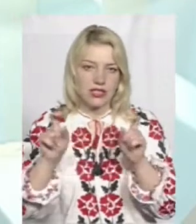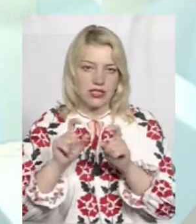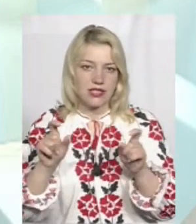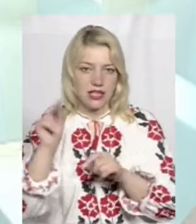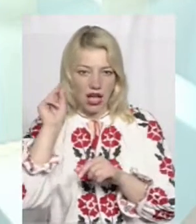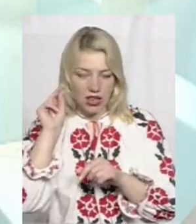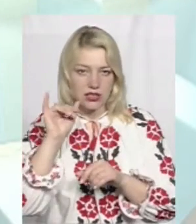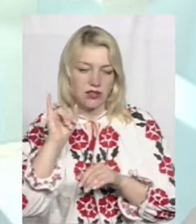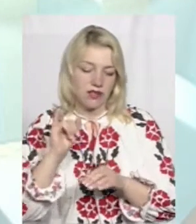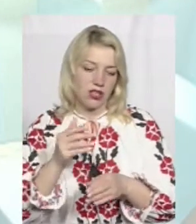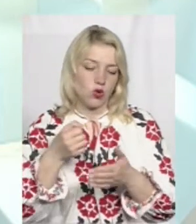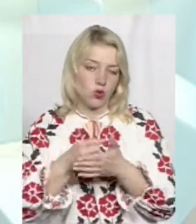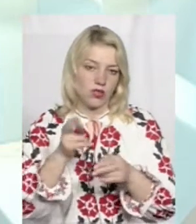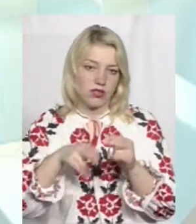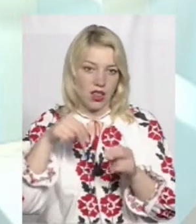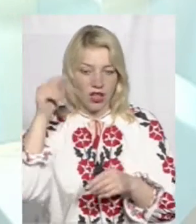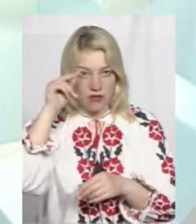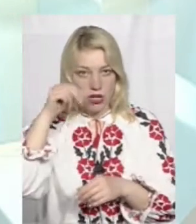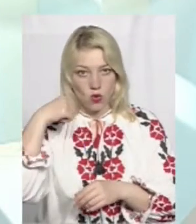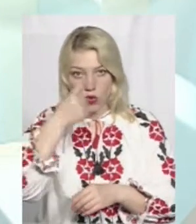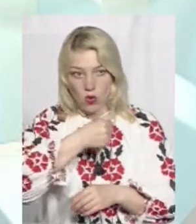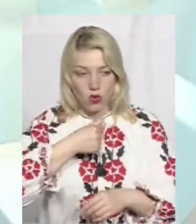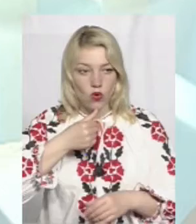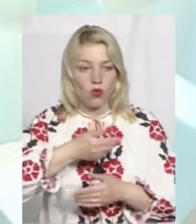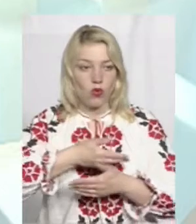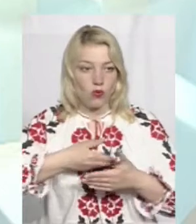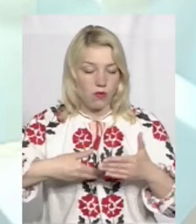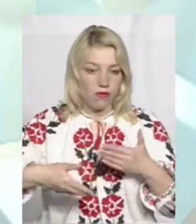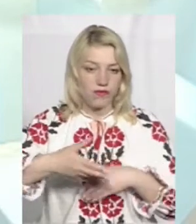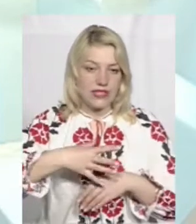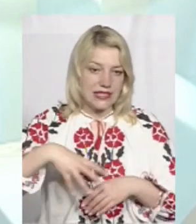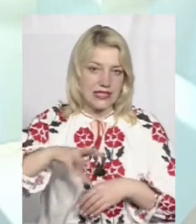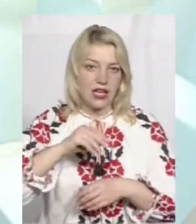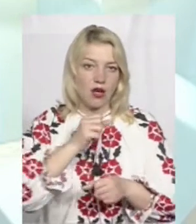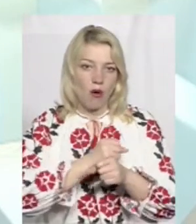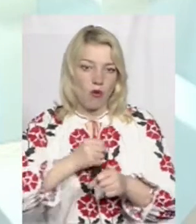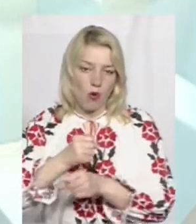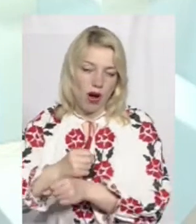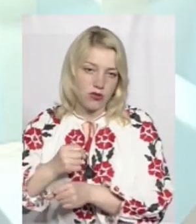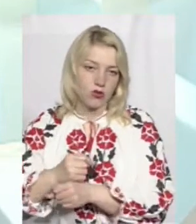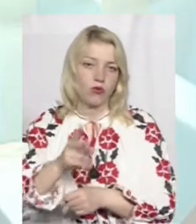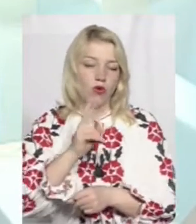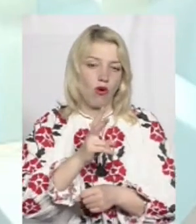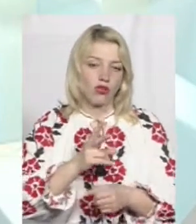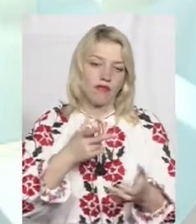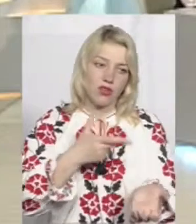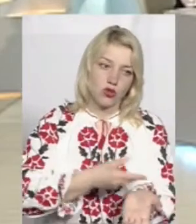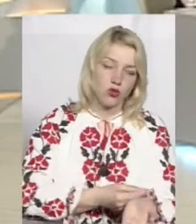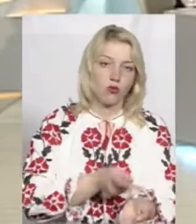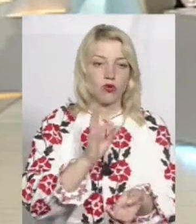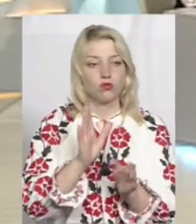кінця навчального року ми їх всі пропрацюємо, скажімо так. Когось вакцинуємо, в когось